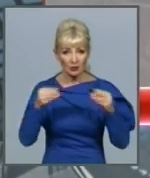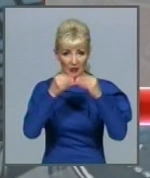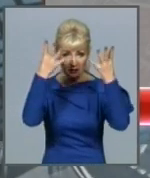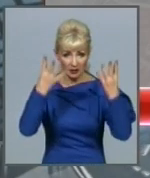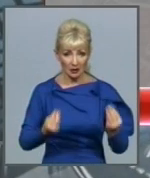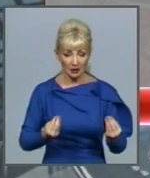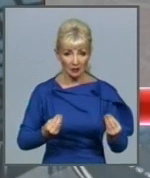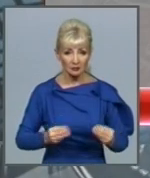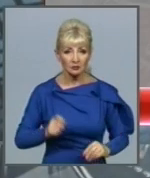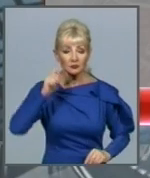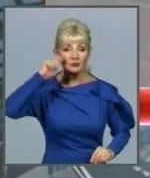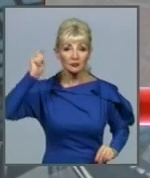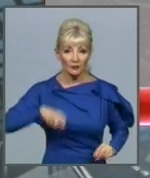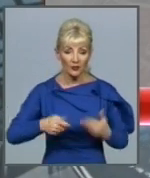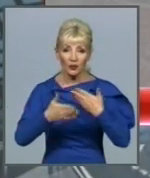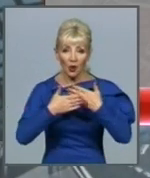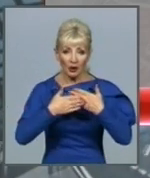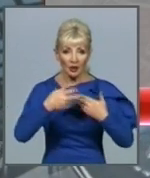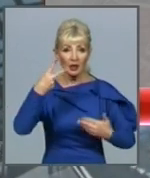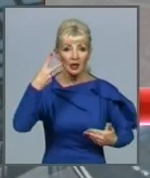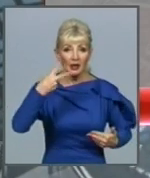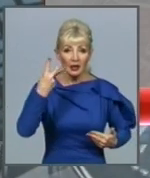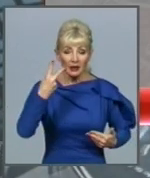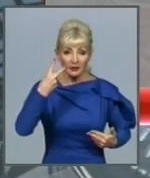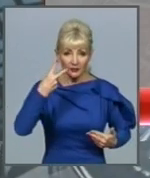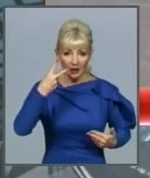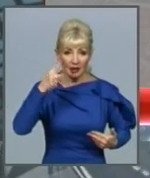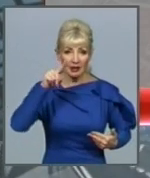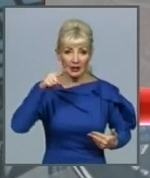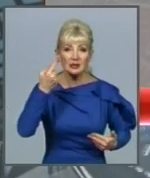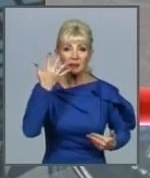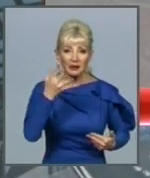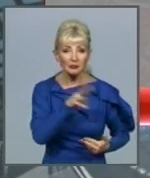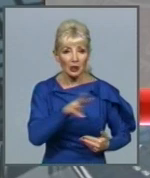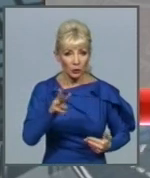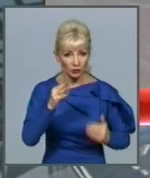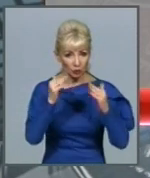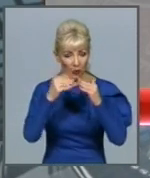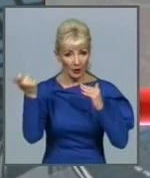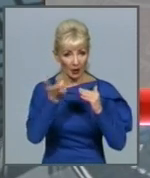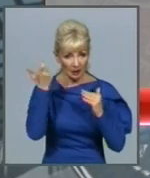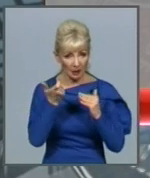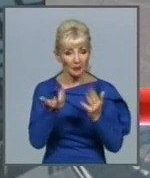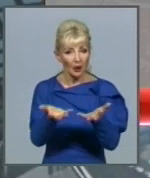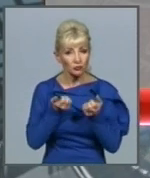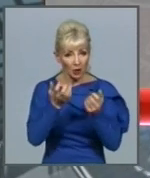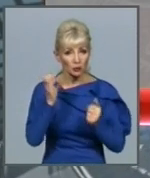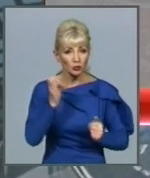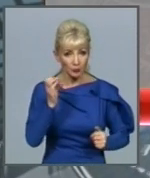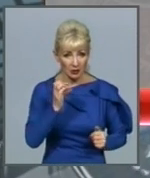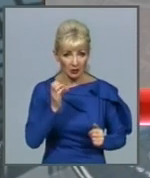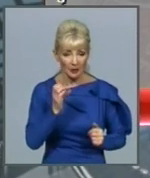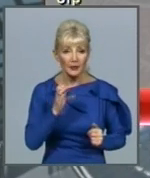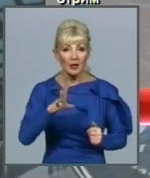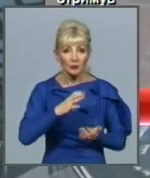В Україні понад 2,5 мільйони домогосподарств є в системі отримання житлових субсидій. Було прийнято рішення